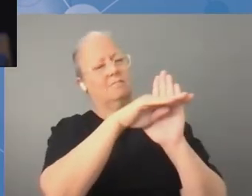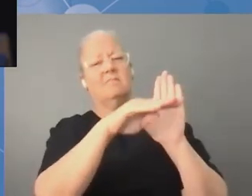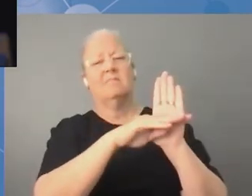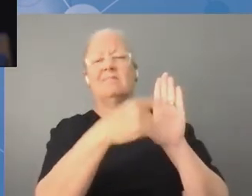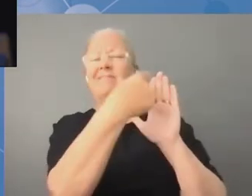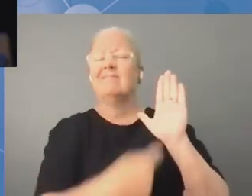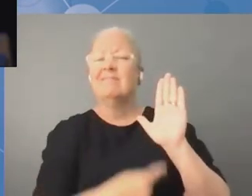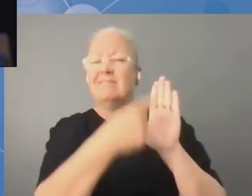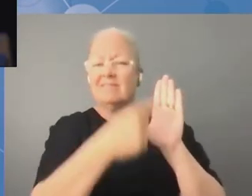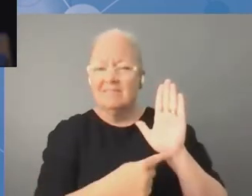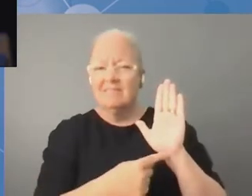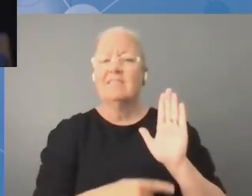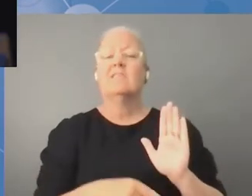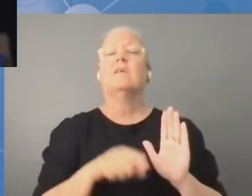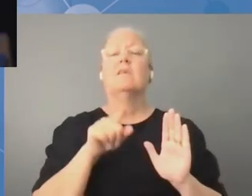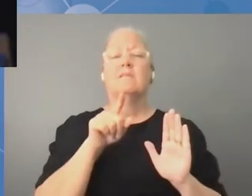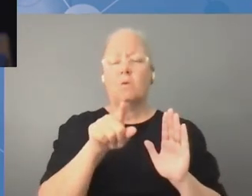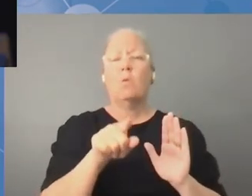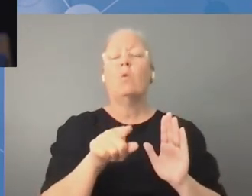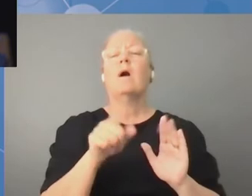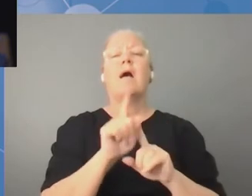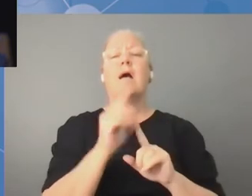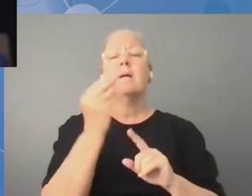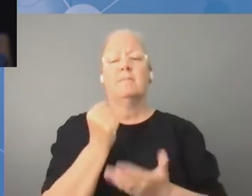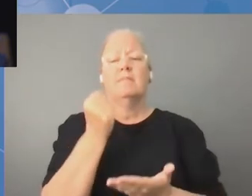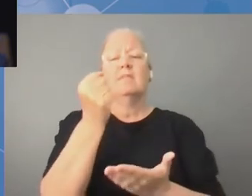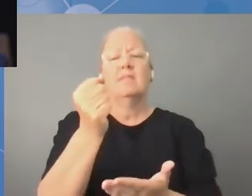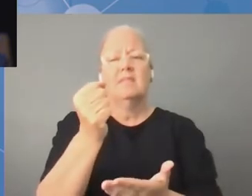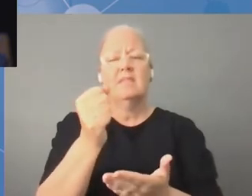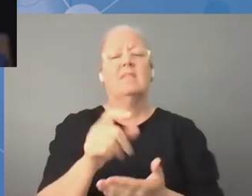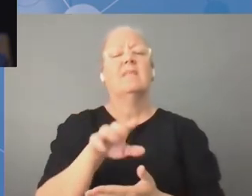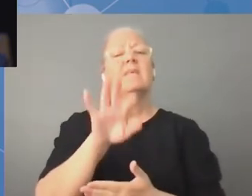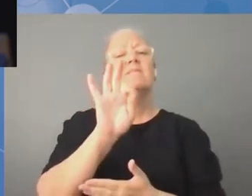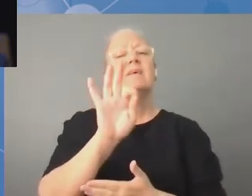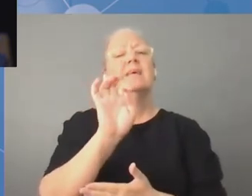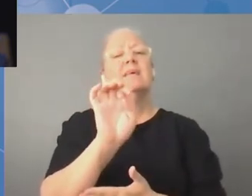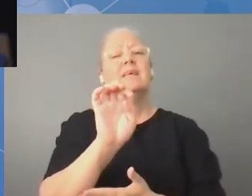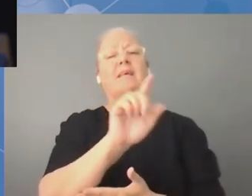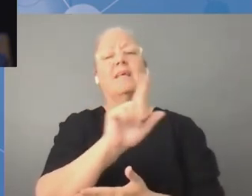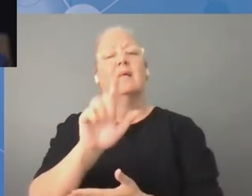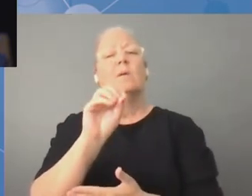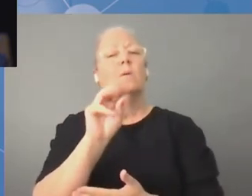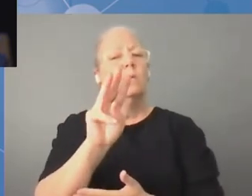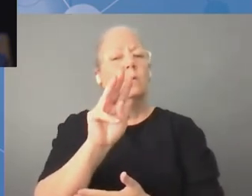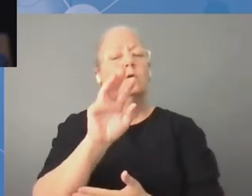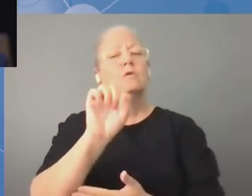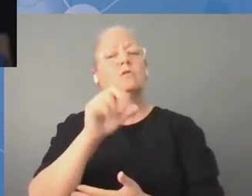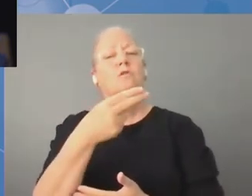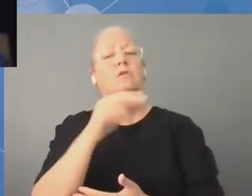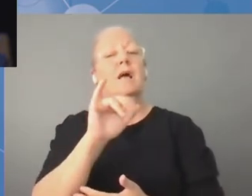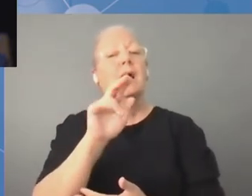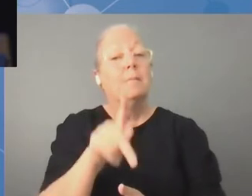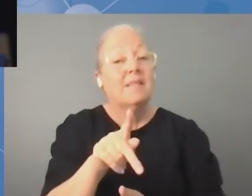kryteria, które trzeba spełnić, żeby być organizacją afiliowaną przy